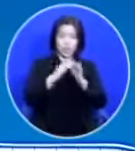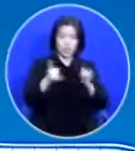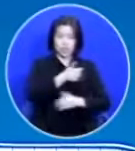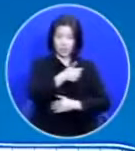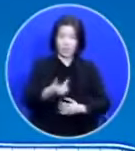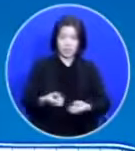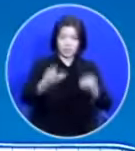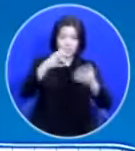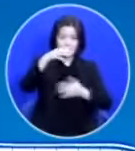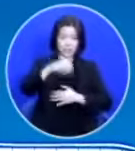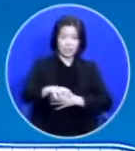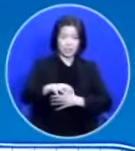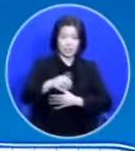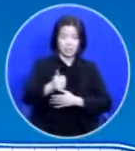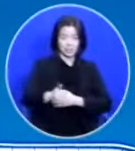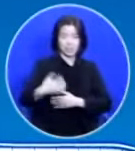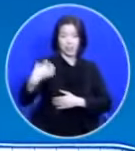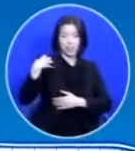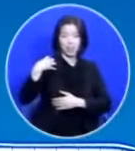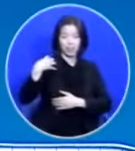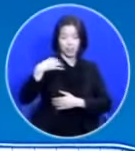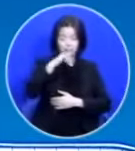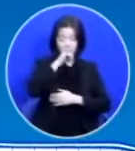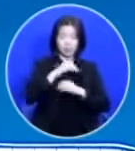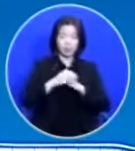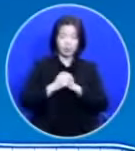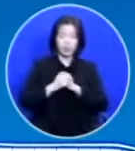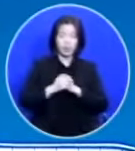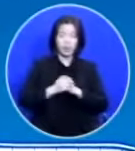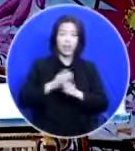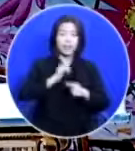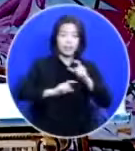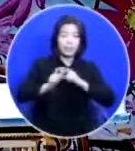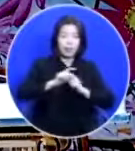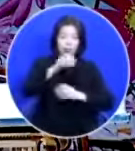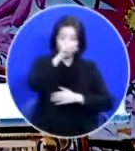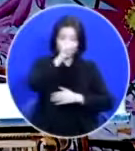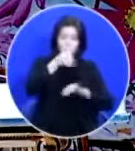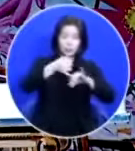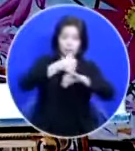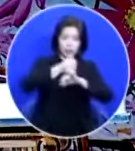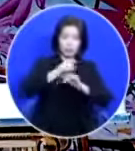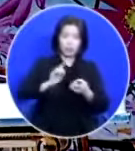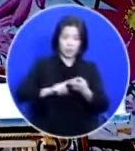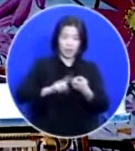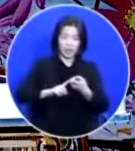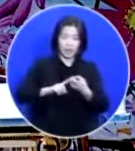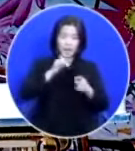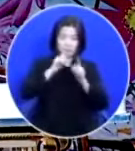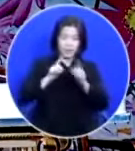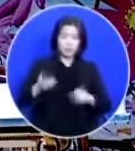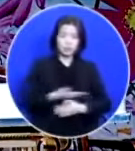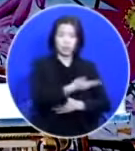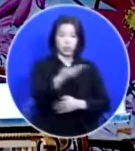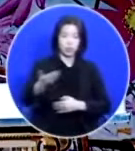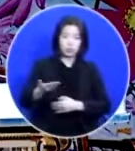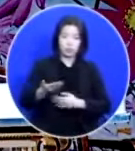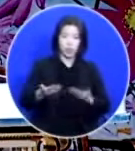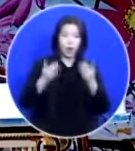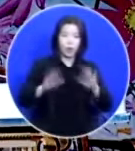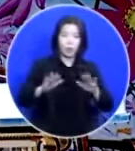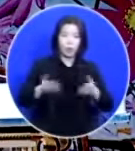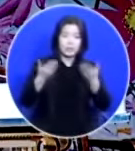역할을 감당하고 계시다 그런 뜻인데 이 더 좋은 언약에 대한 말씀을 오늘 여러분에게 드리려고 합니다